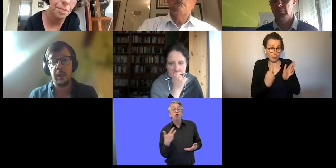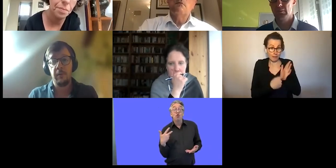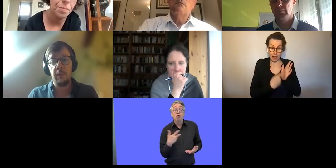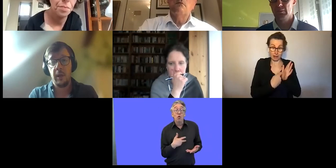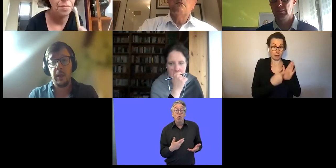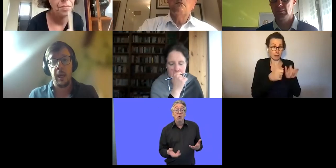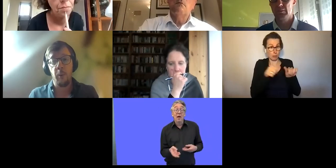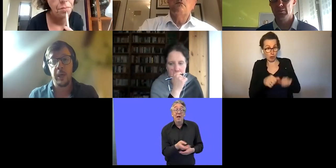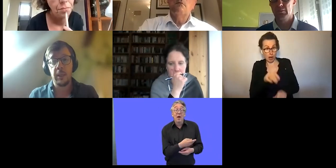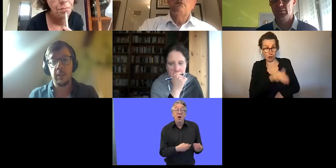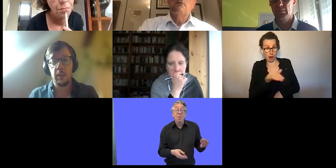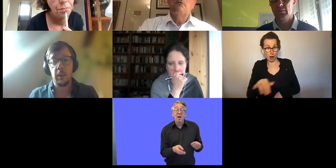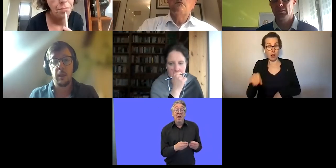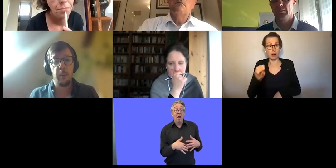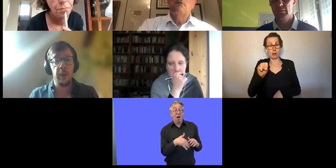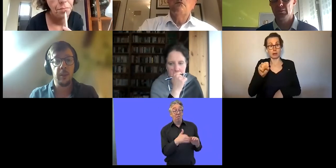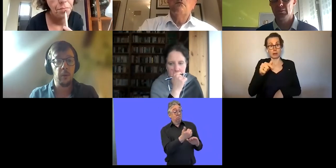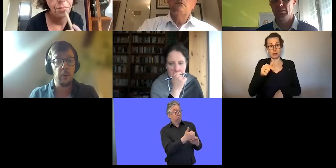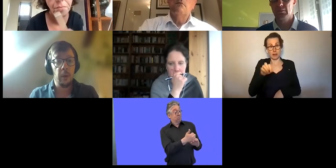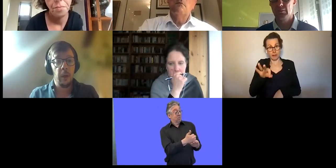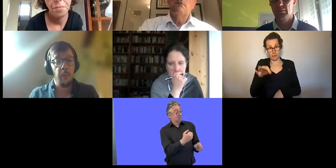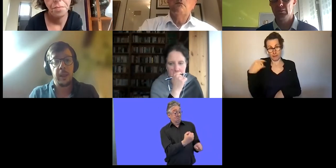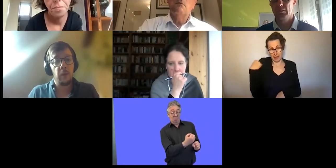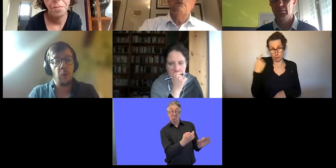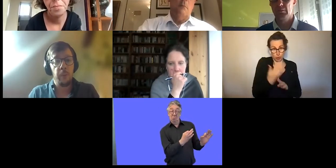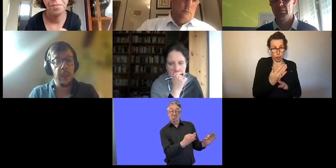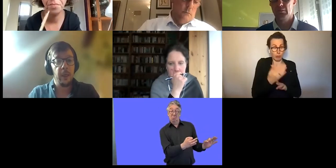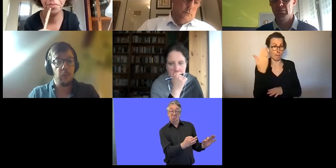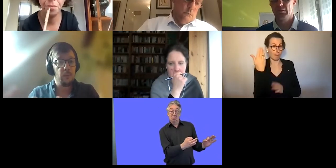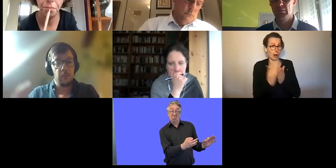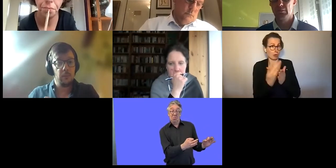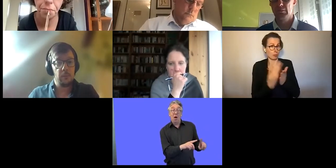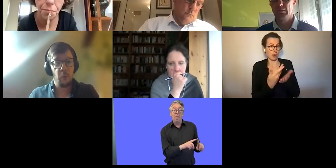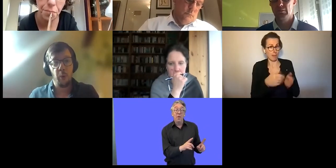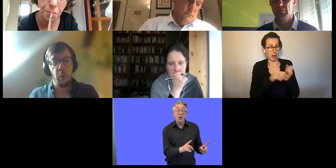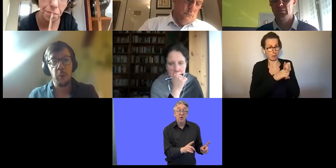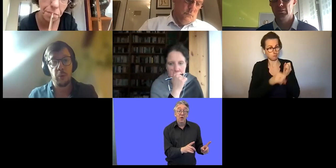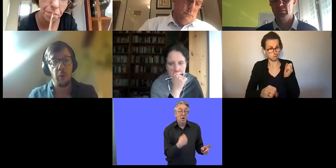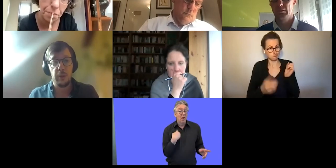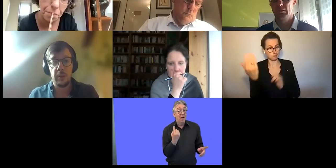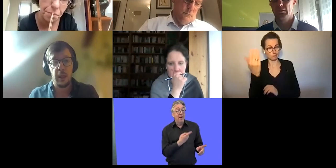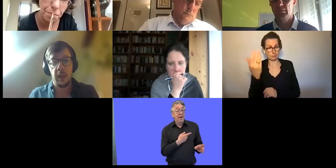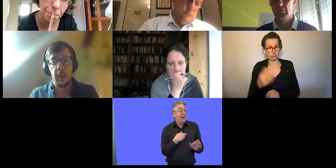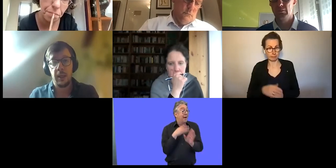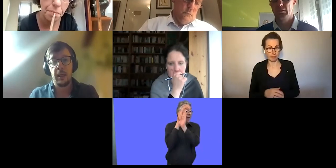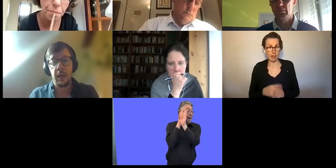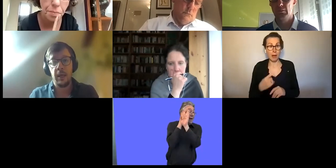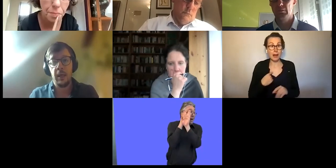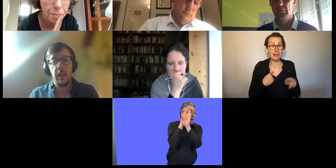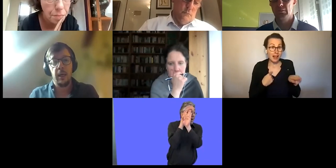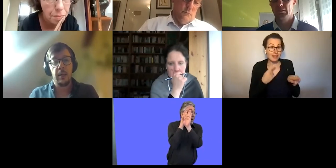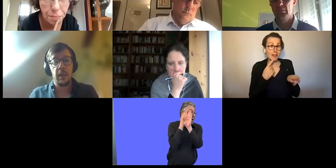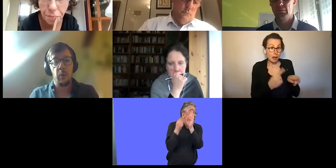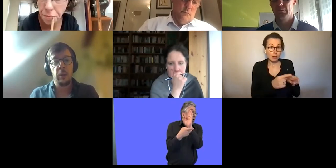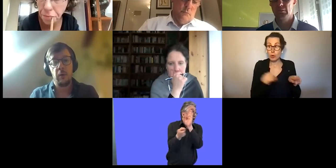Mehrwert haben kann, wenn man in diesem Sozialmodell tätig ist, wie der Steffi ja auch